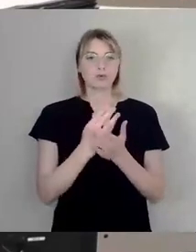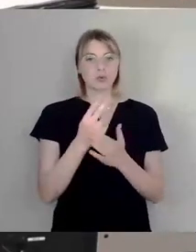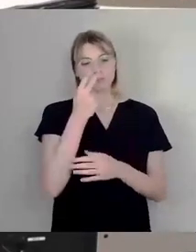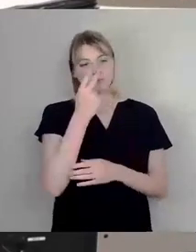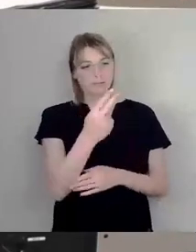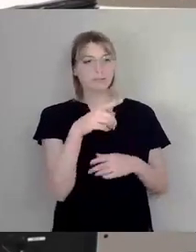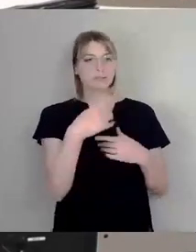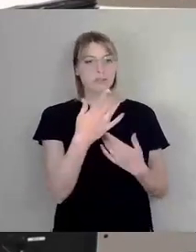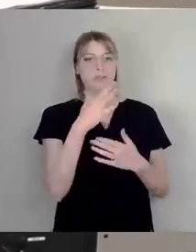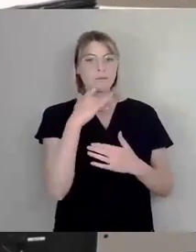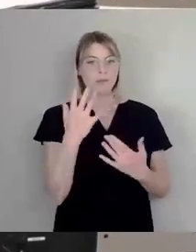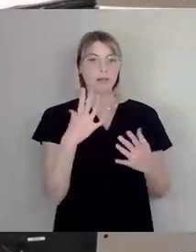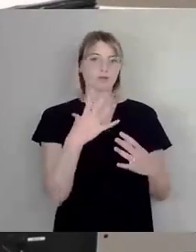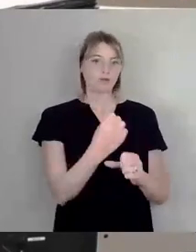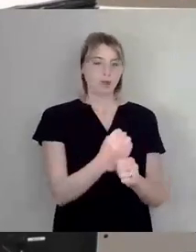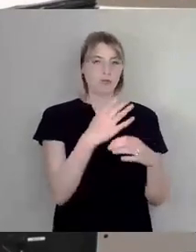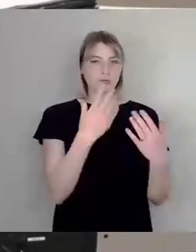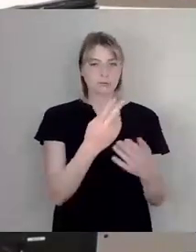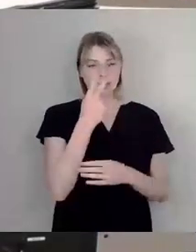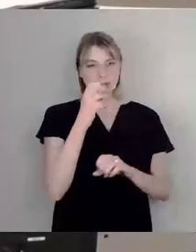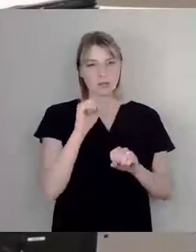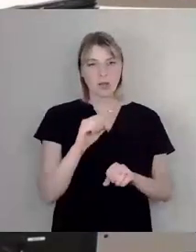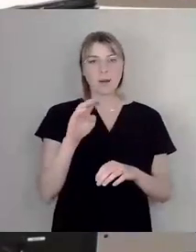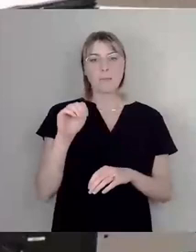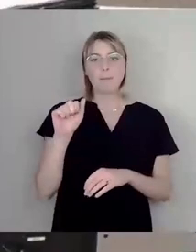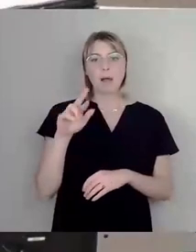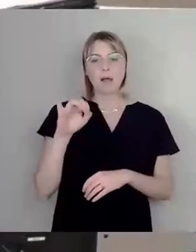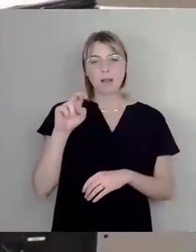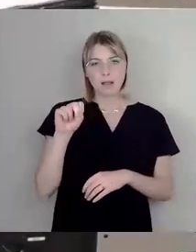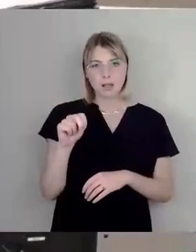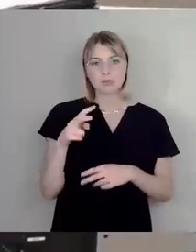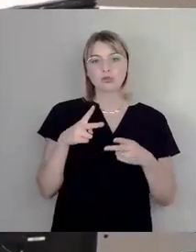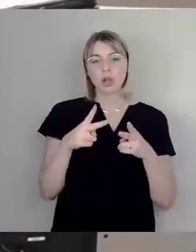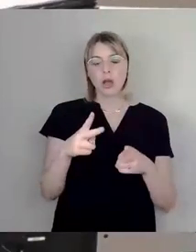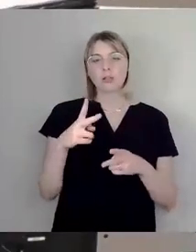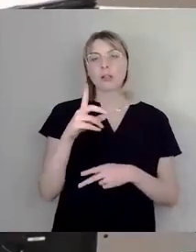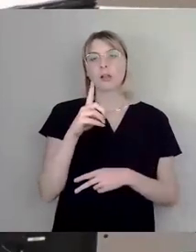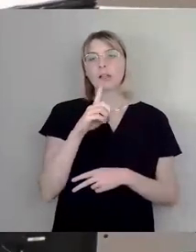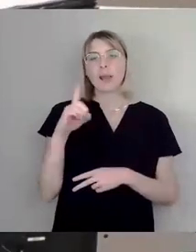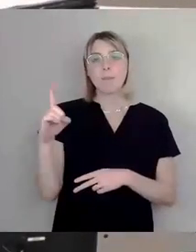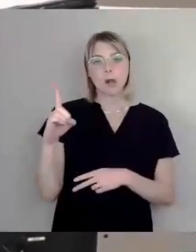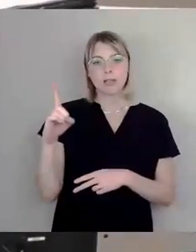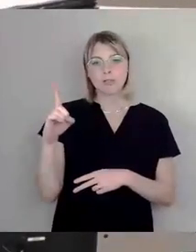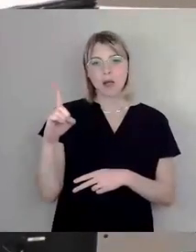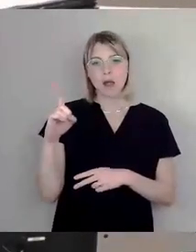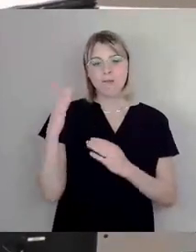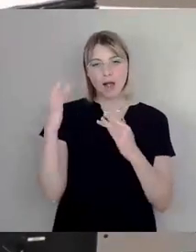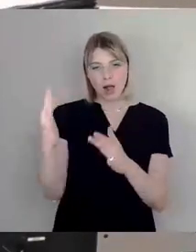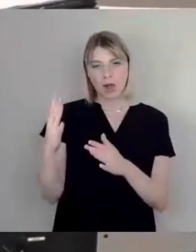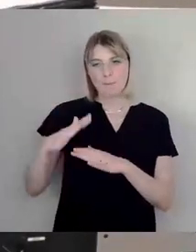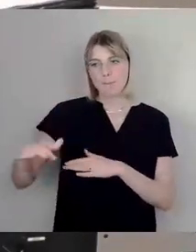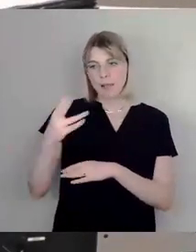geworden ist. Wenn wir uns das an der Marienstraße am Deportesweiter Platz angucken, dann sind die Bäume inzwischen